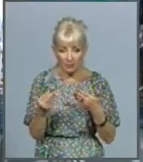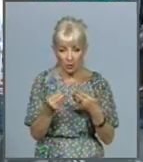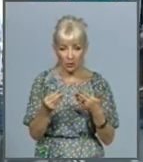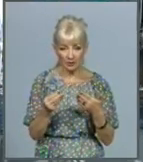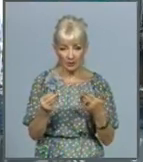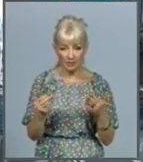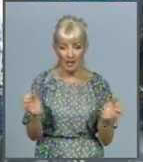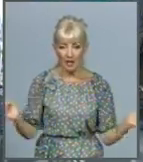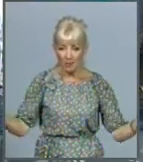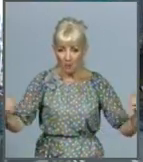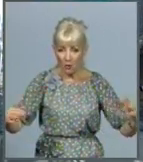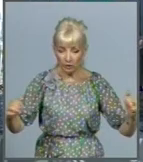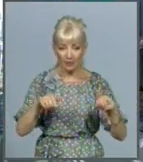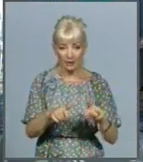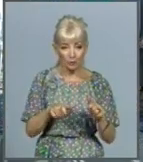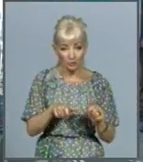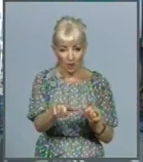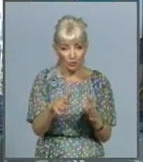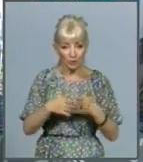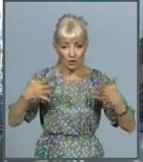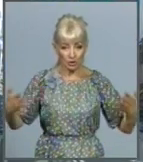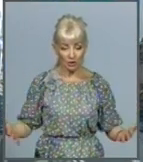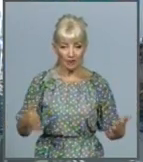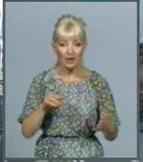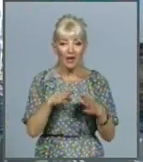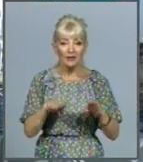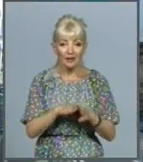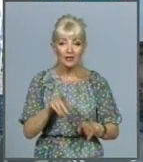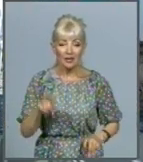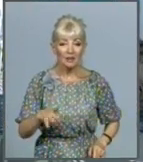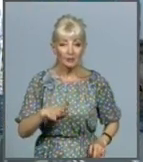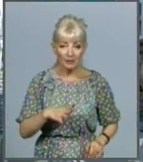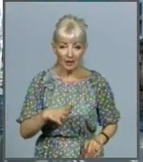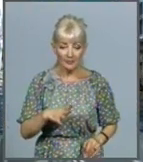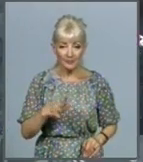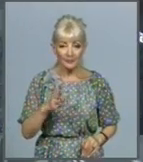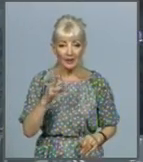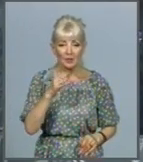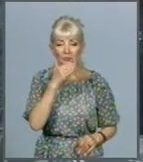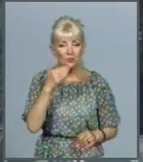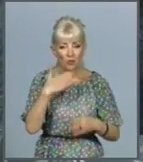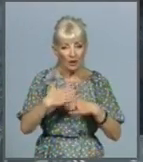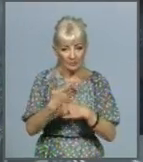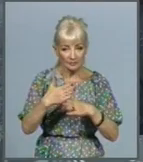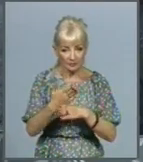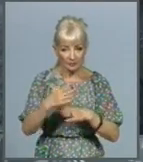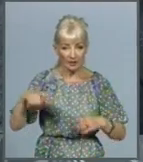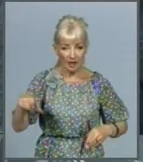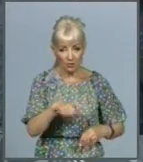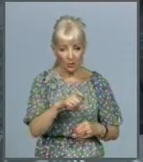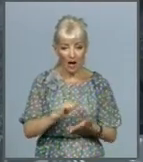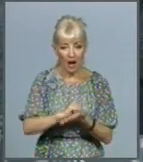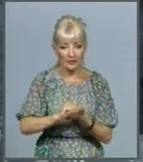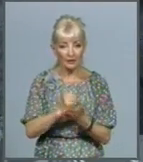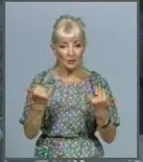розширили. Також було було багаточислення разрушення покриття асфальтобетонного, тому було